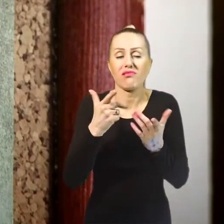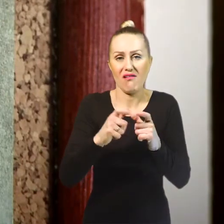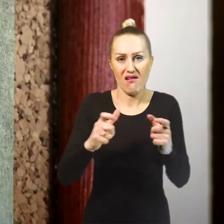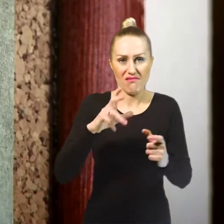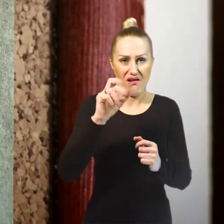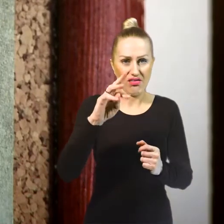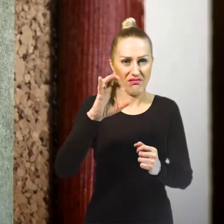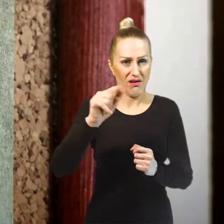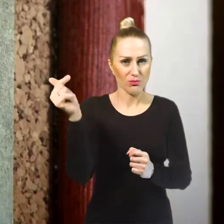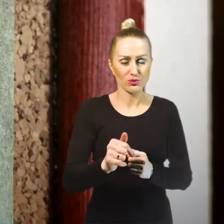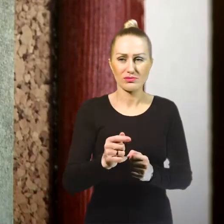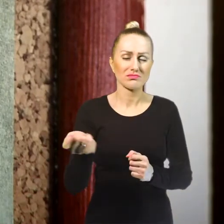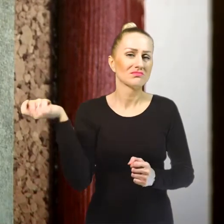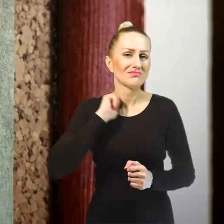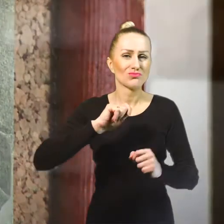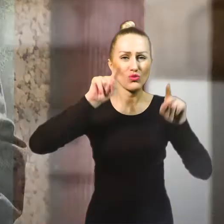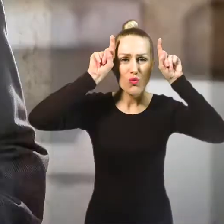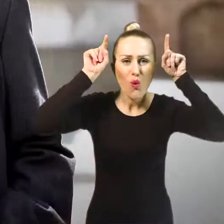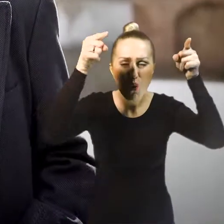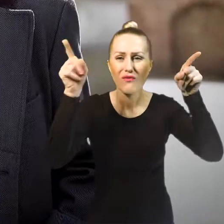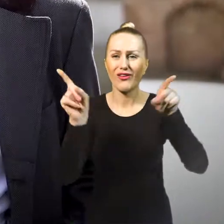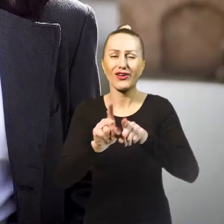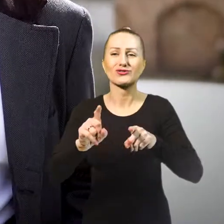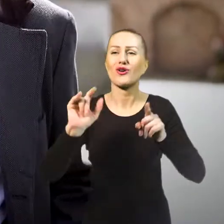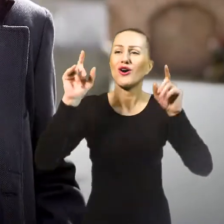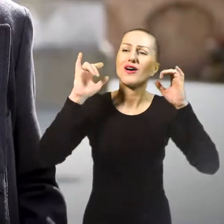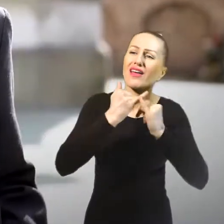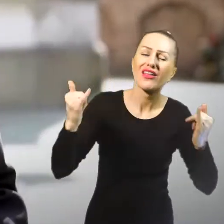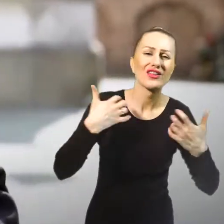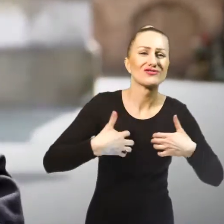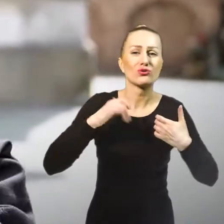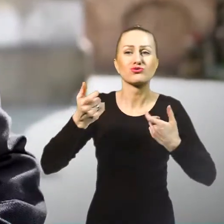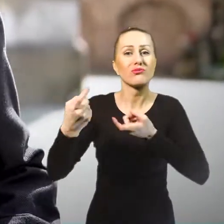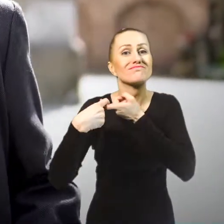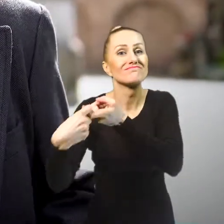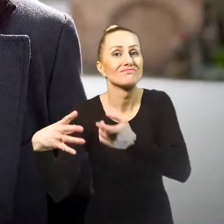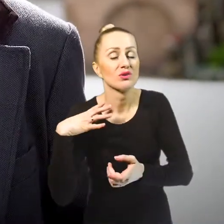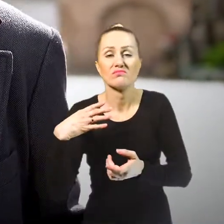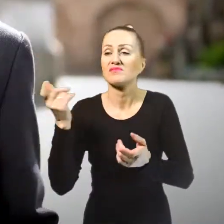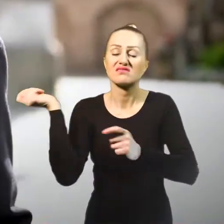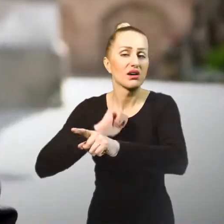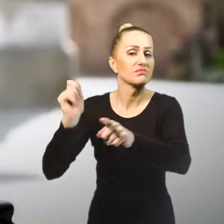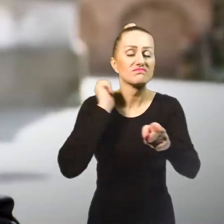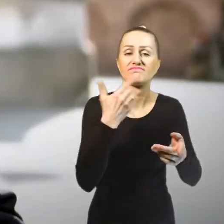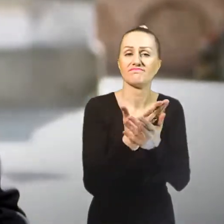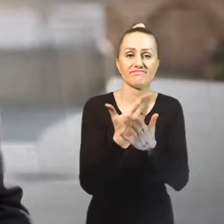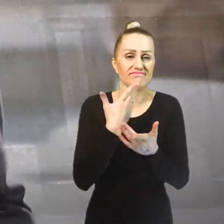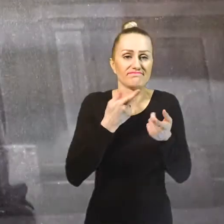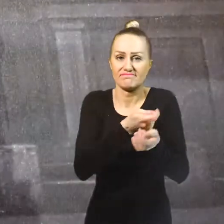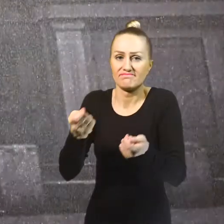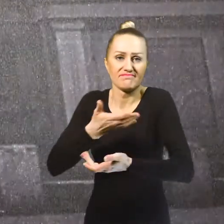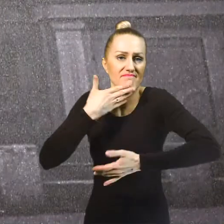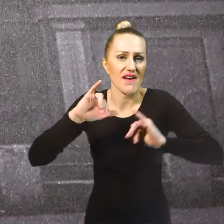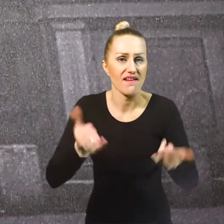Zabijano bydło i zwierzęta pociągowe, bo brakowało dla nich paszy. W miejscu